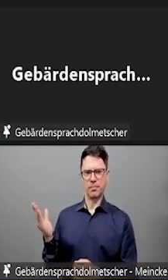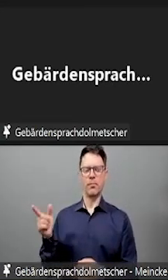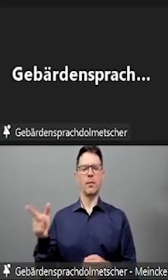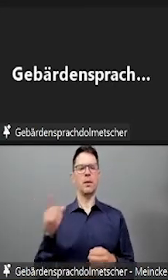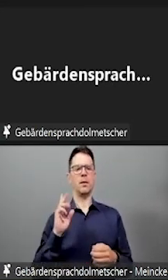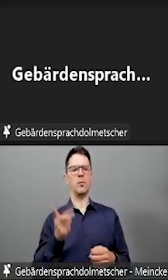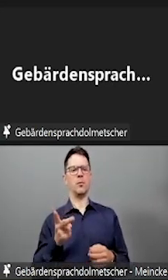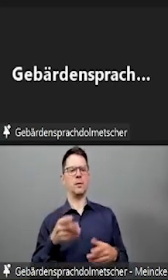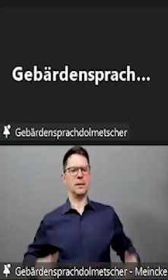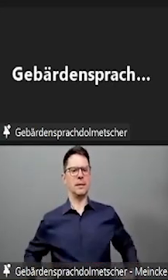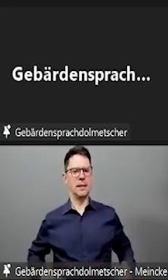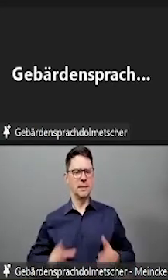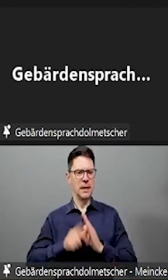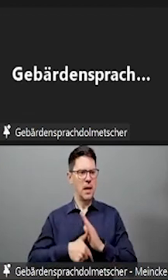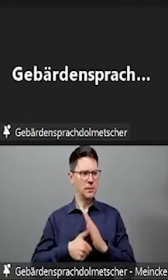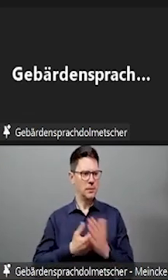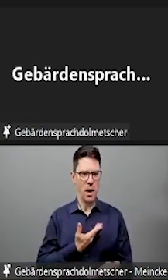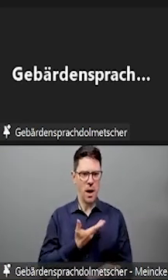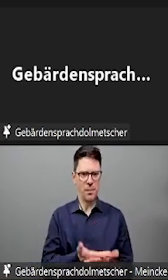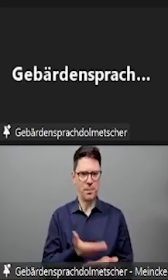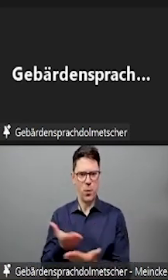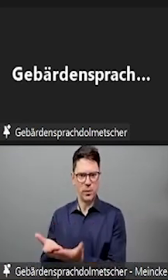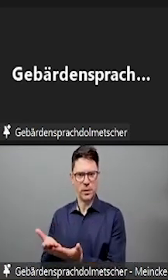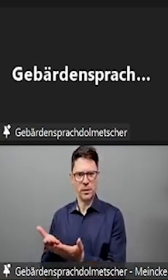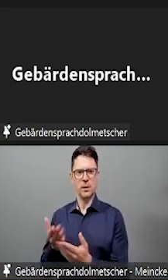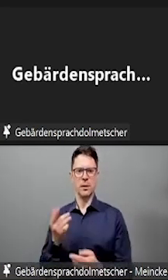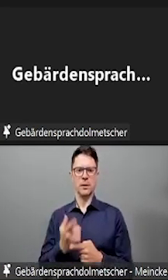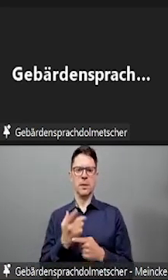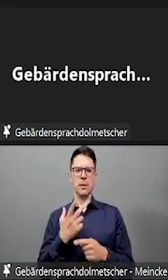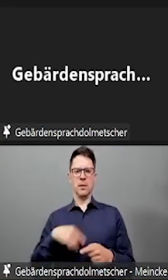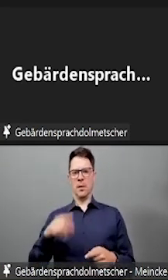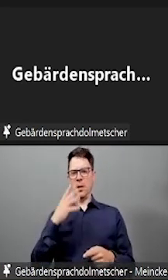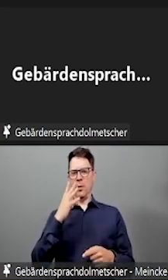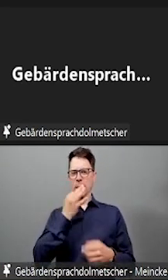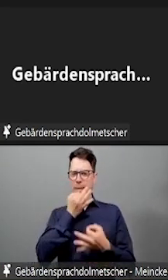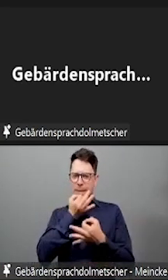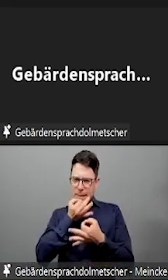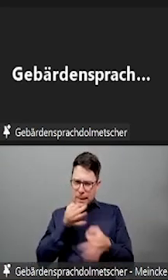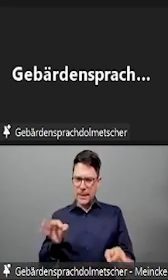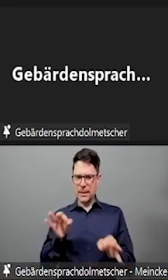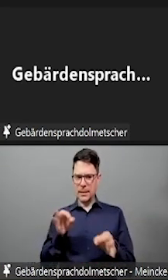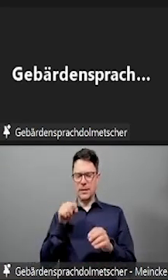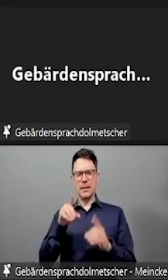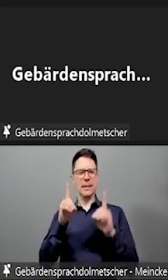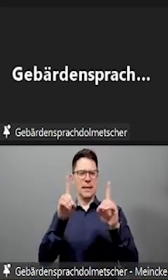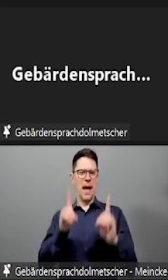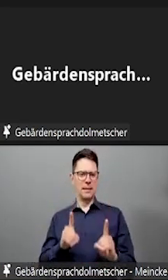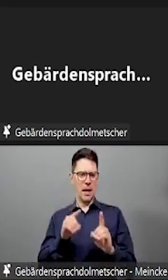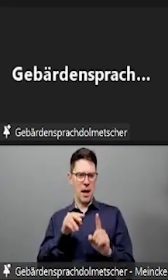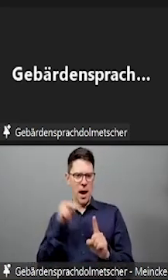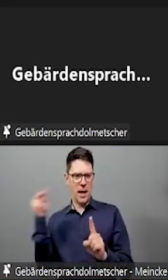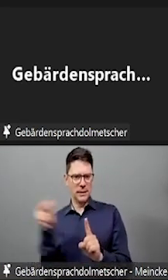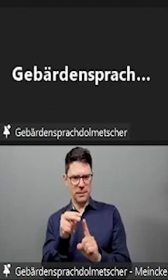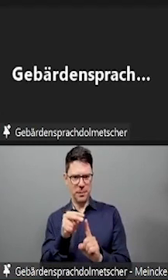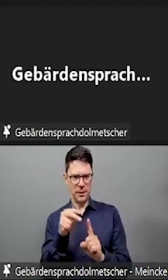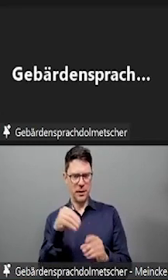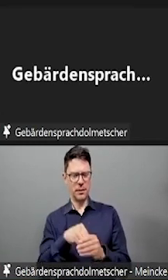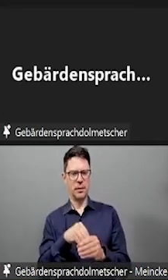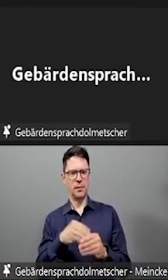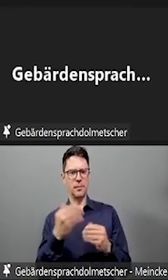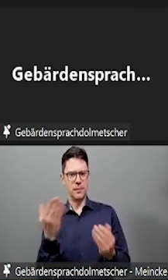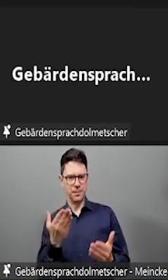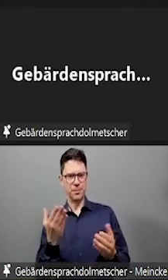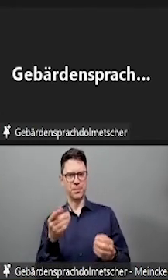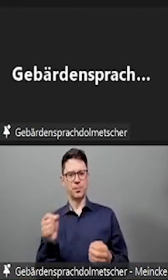häufig werden unbeabsichtigt vielleicht weitere Kompetenzen abgefragt, die gar nicht laut Modulhandbuch oder